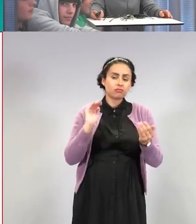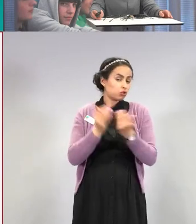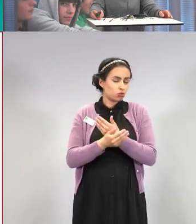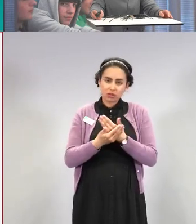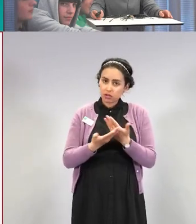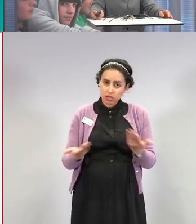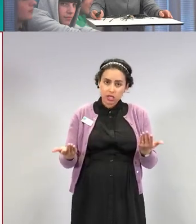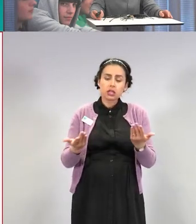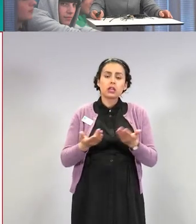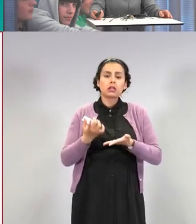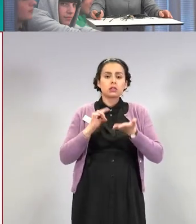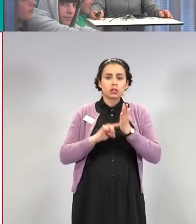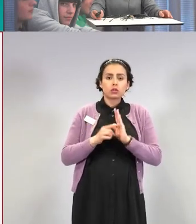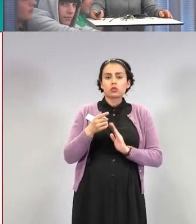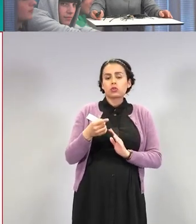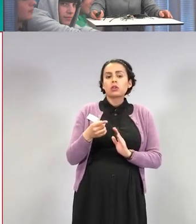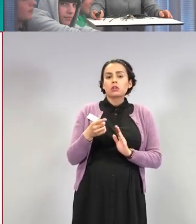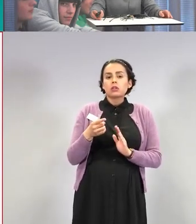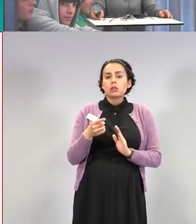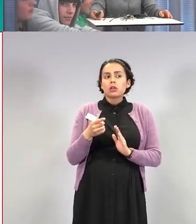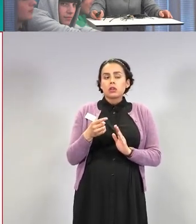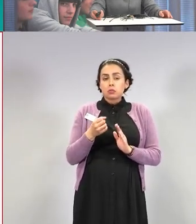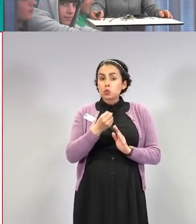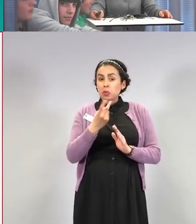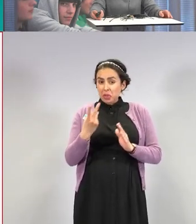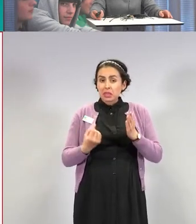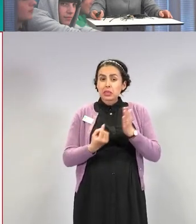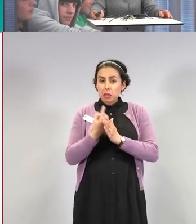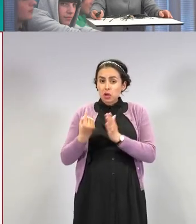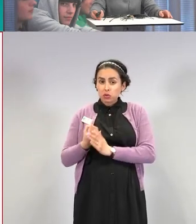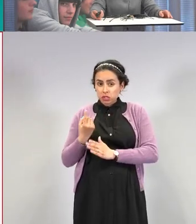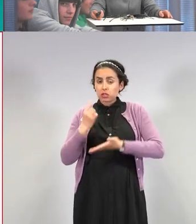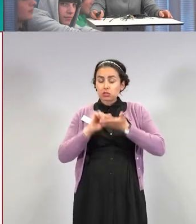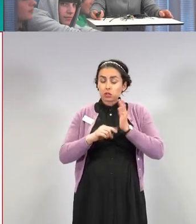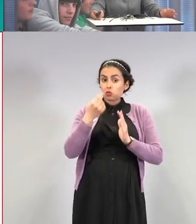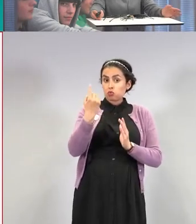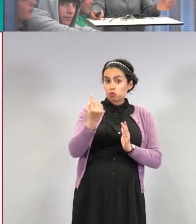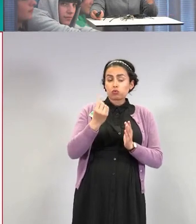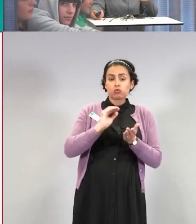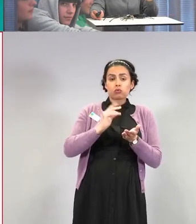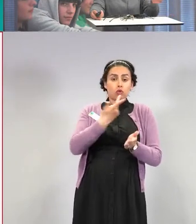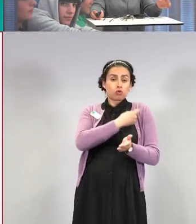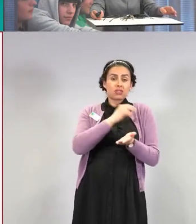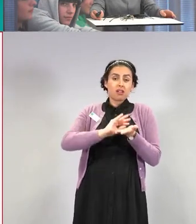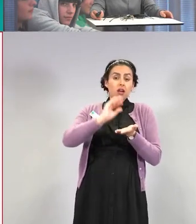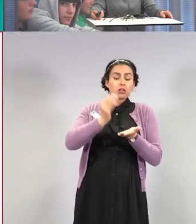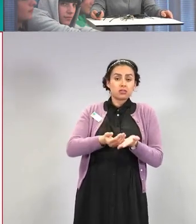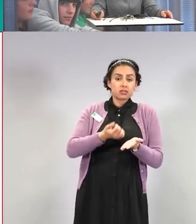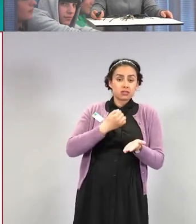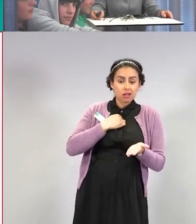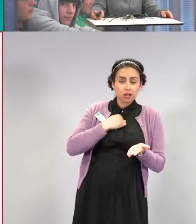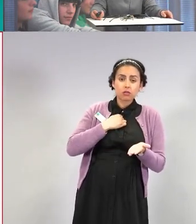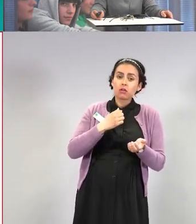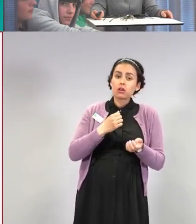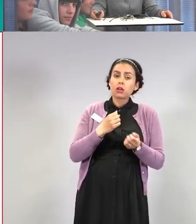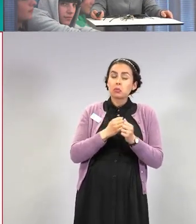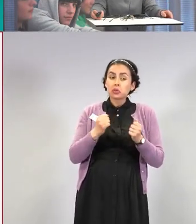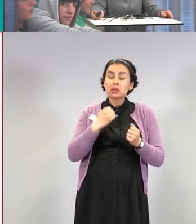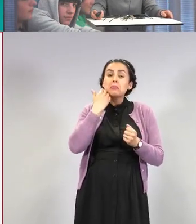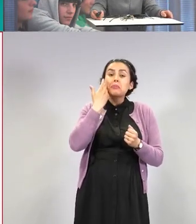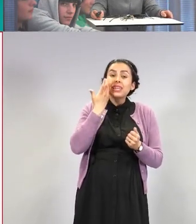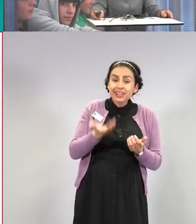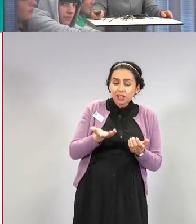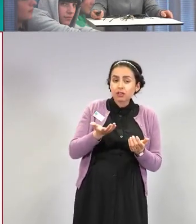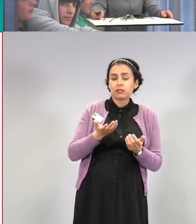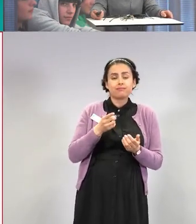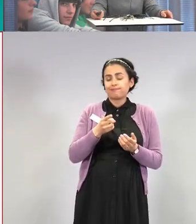tapausta, jolla on kyllä jonkinlainen yksi rokoteannos taustalla. Mutta se, että koska se on, niin sitä tässä ei nyt analysoitu.